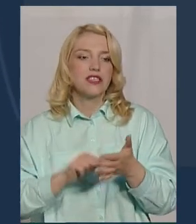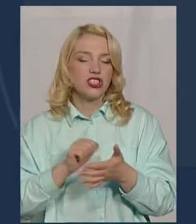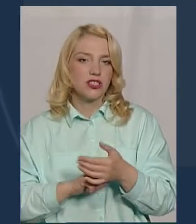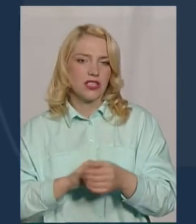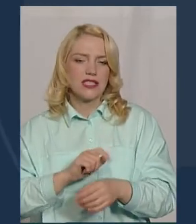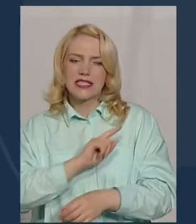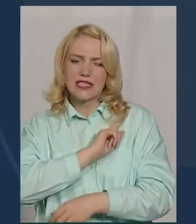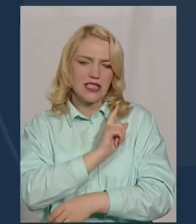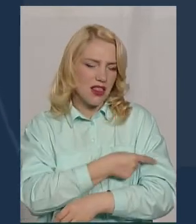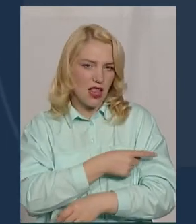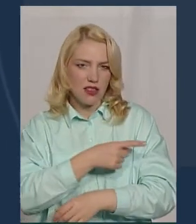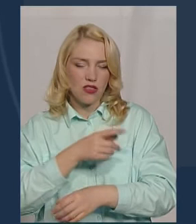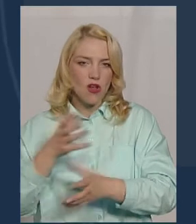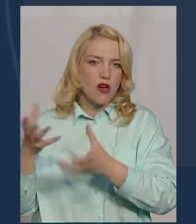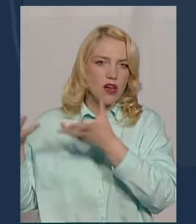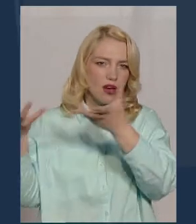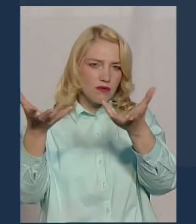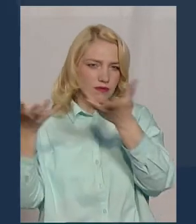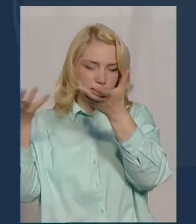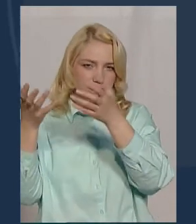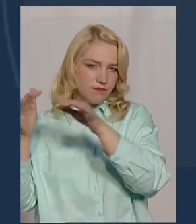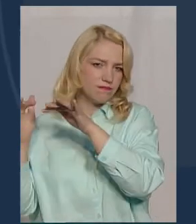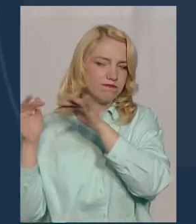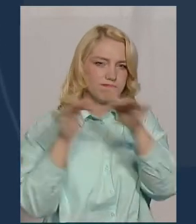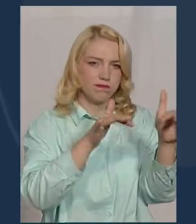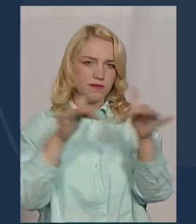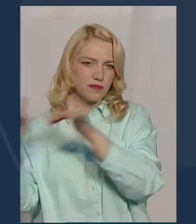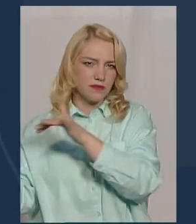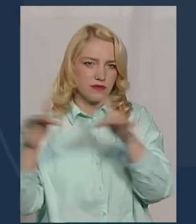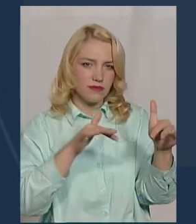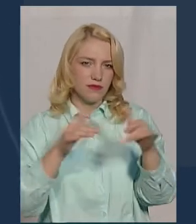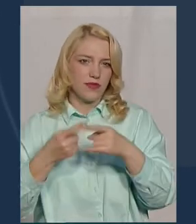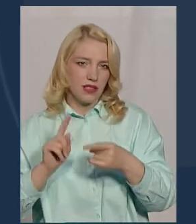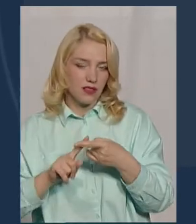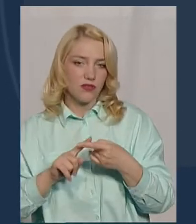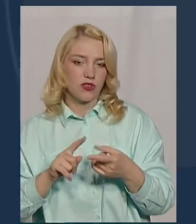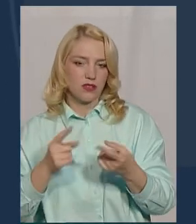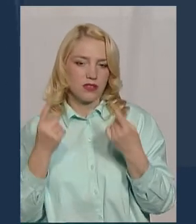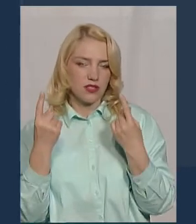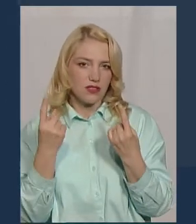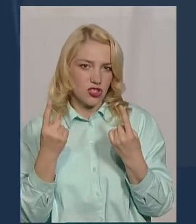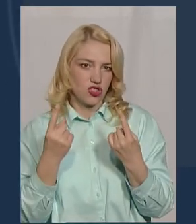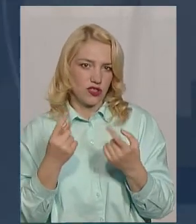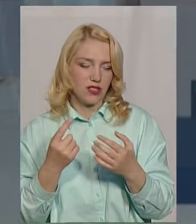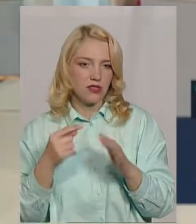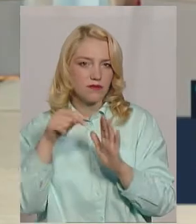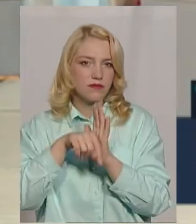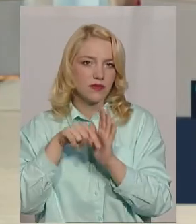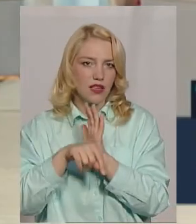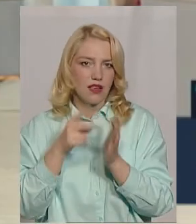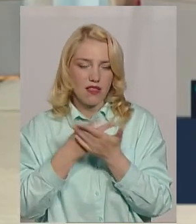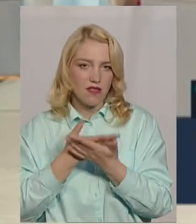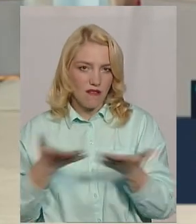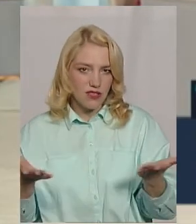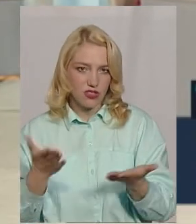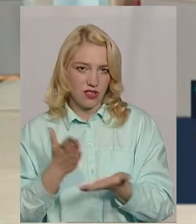атмосферна циркуляція, яка призводить до таких різких змін, значних змін і значних кондуктивних явищ. Пані